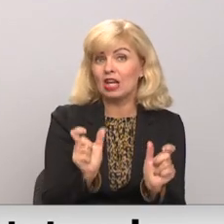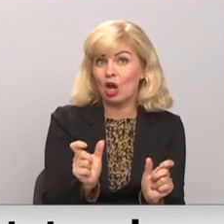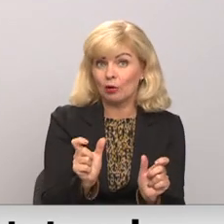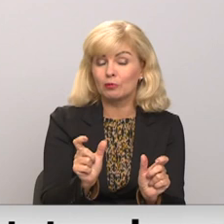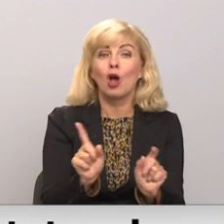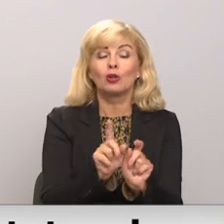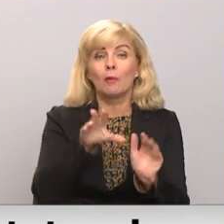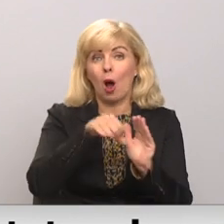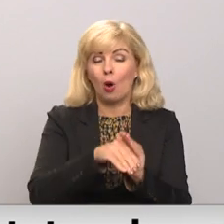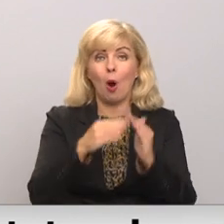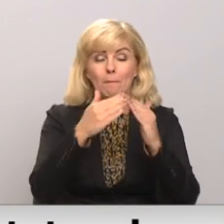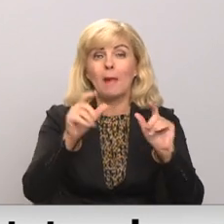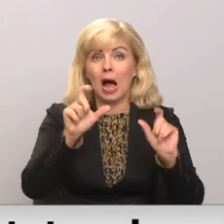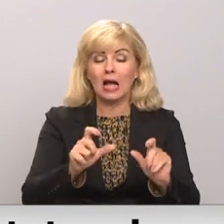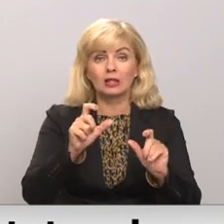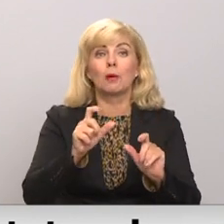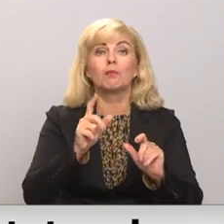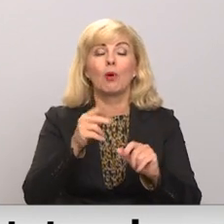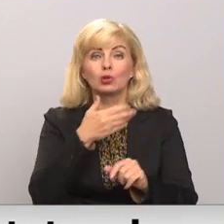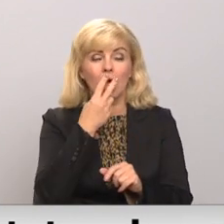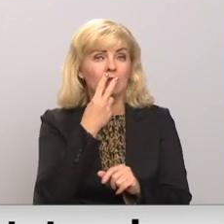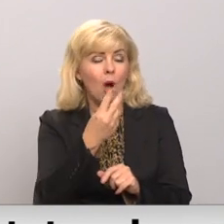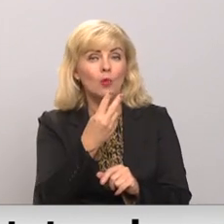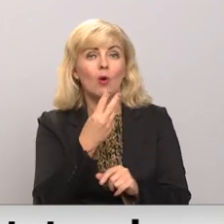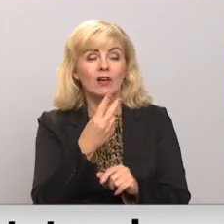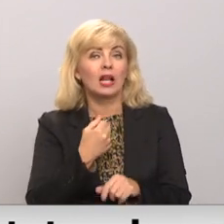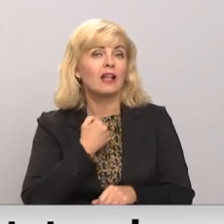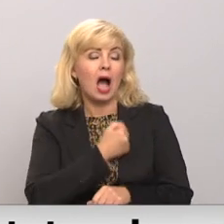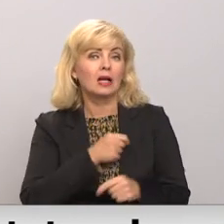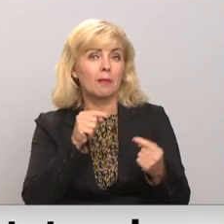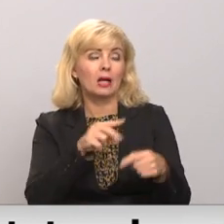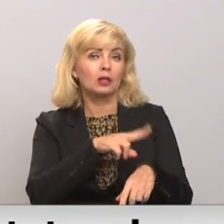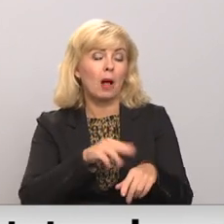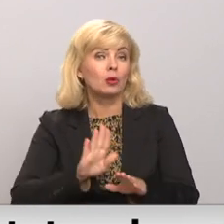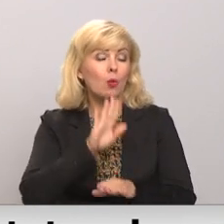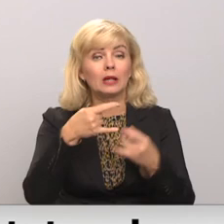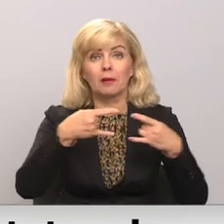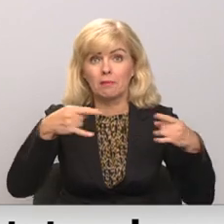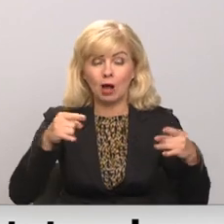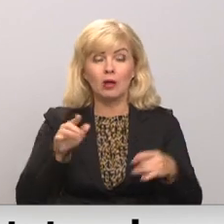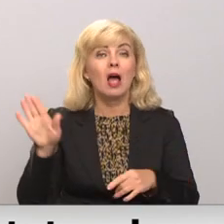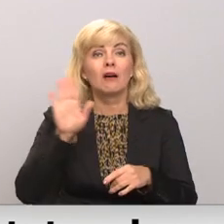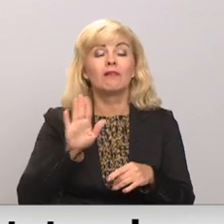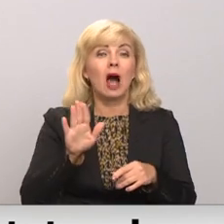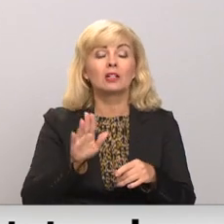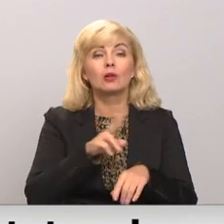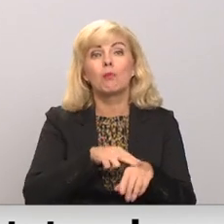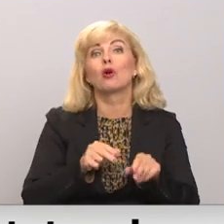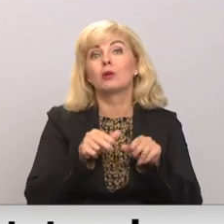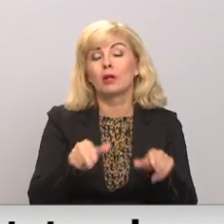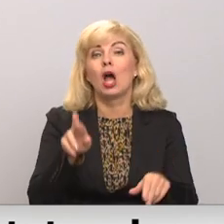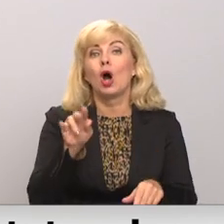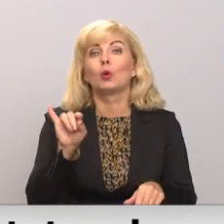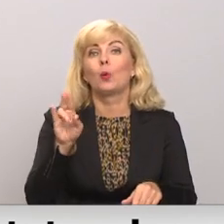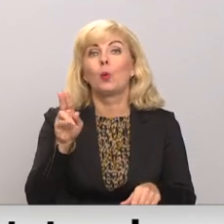to skaitu komandēnu stunda nav novērota pastiprināt agresību pret policiju. Tā raidījumā rīta panorāma sacīja valsts policijas priekšnieks Armands Rūks.